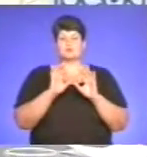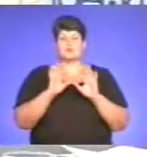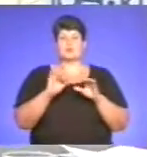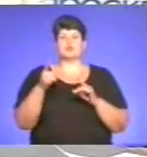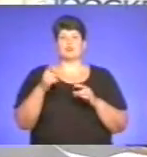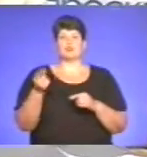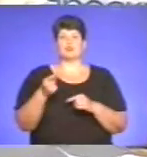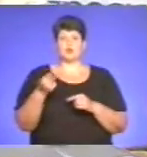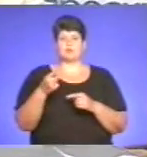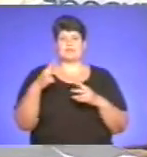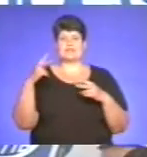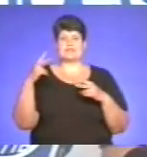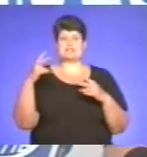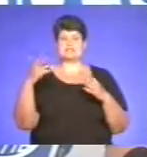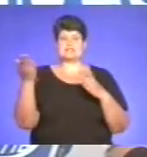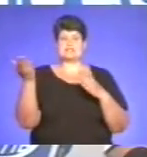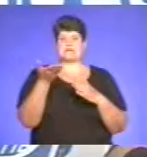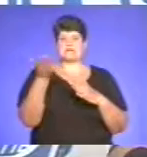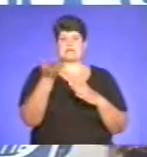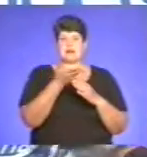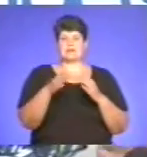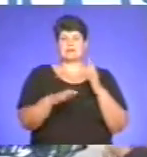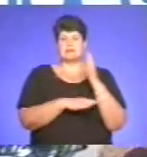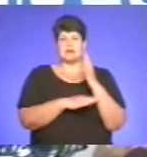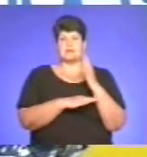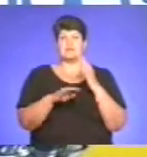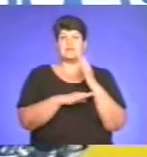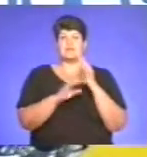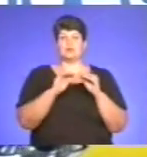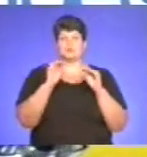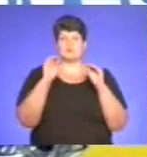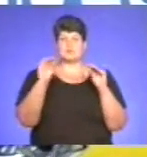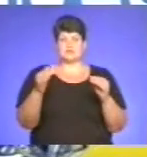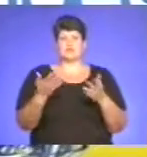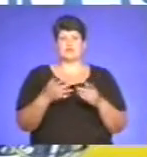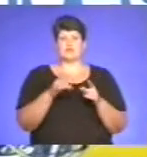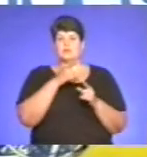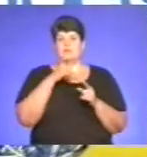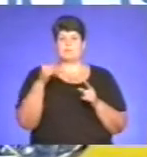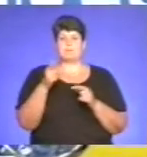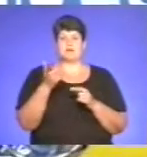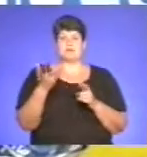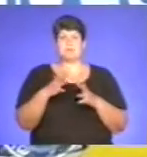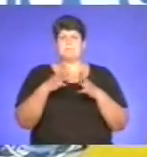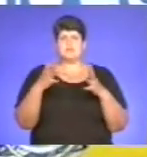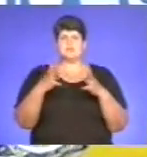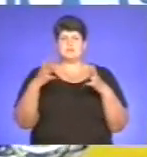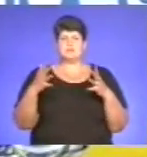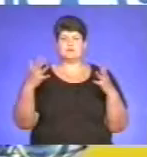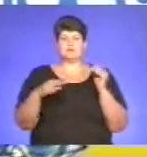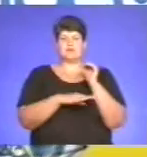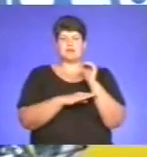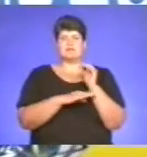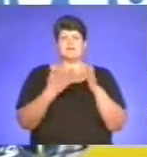Тернополі зрізали дерева. Дерева висаджені були в один період, і в один період вони почали вже старіти. І все більше і більше дерев йде на